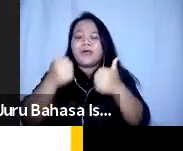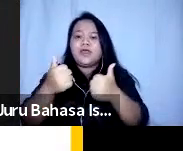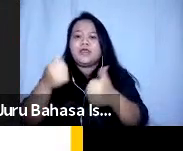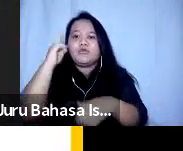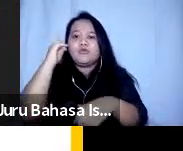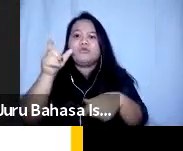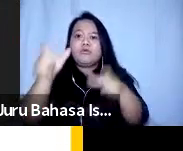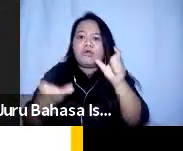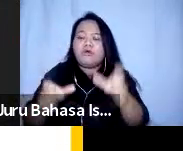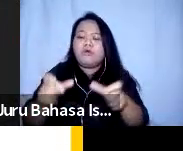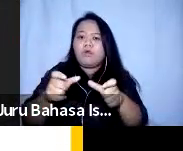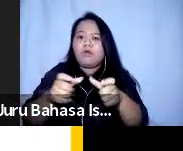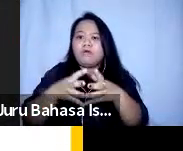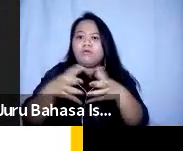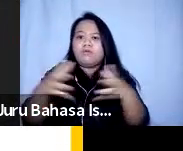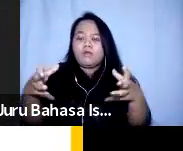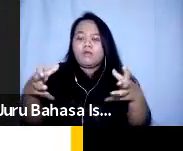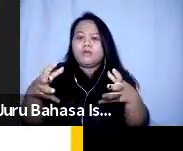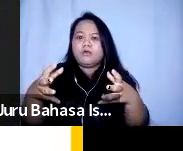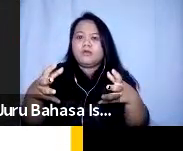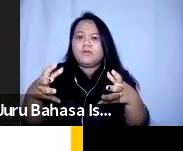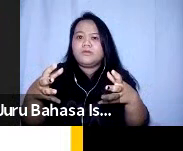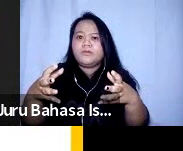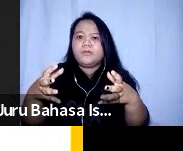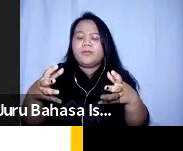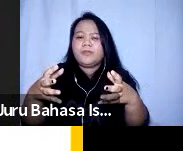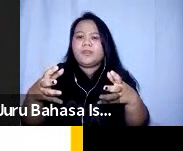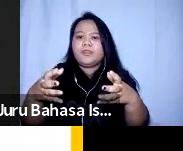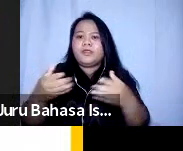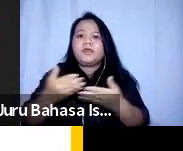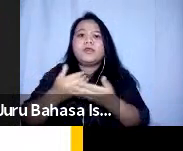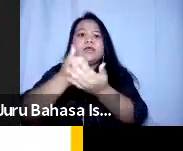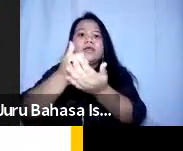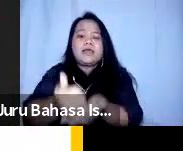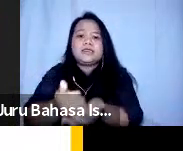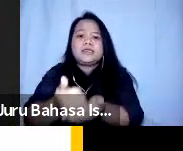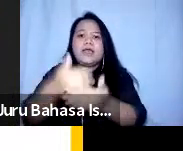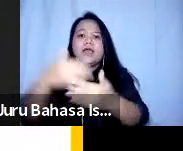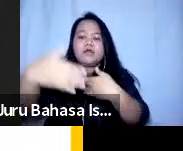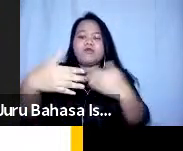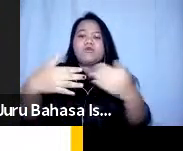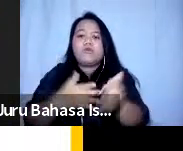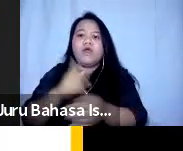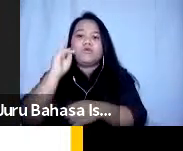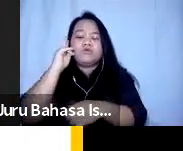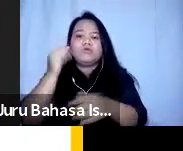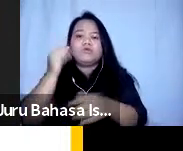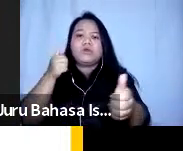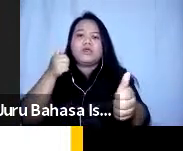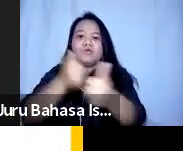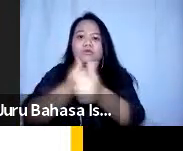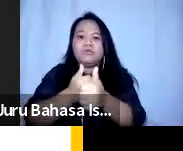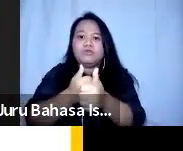dan juga memberikan ruang untuk berpartisipasi